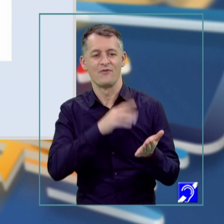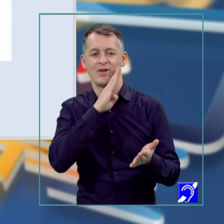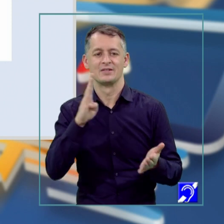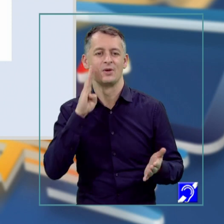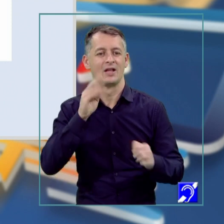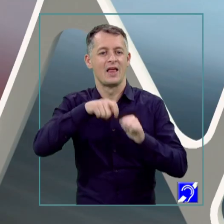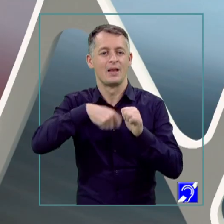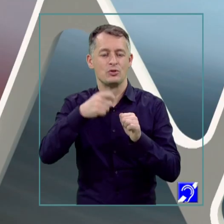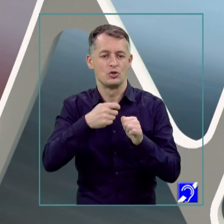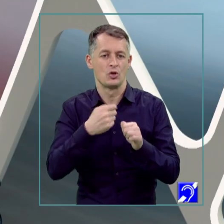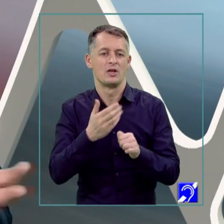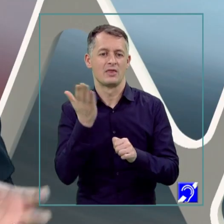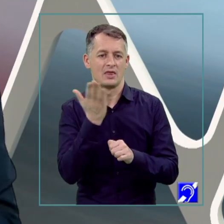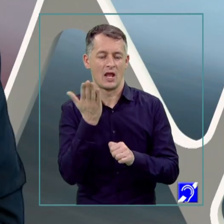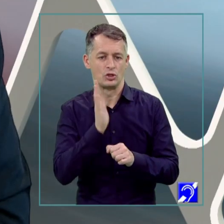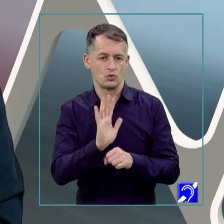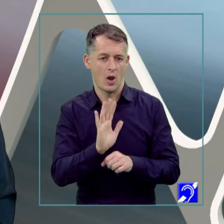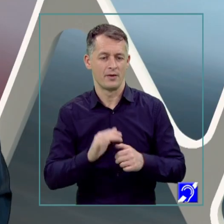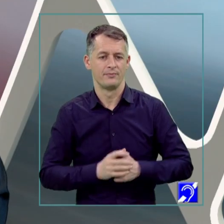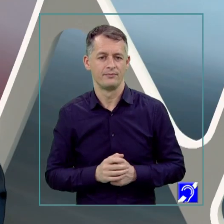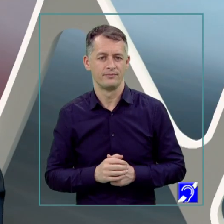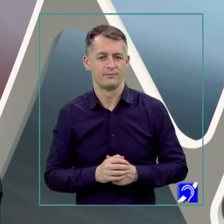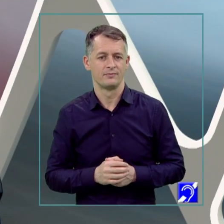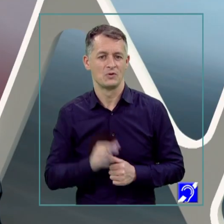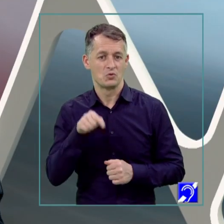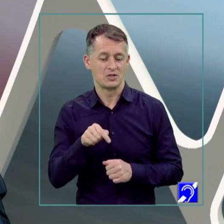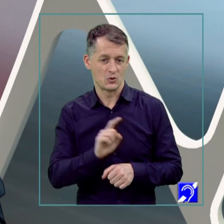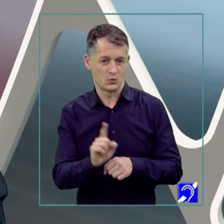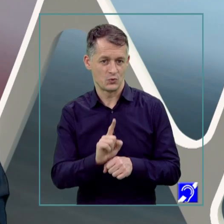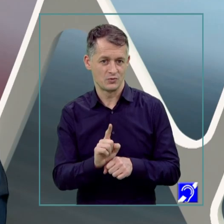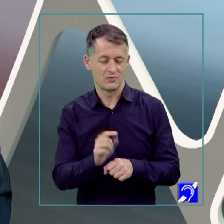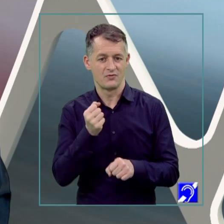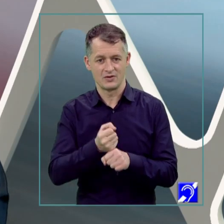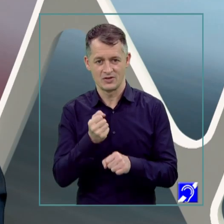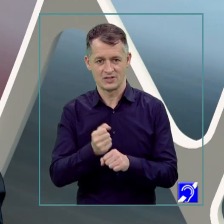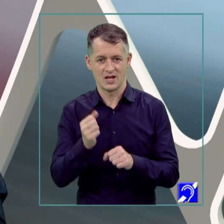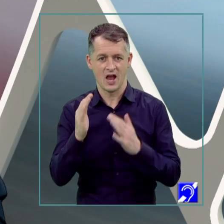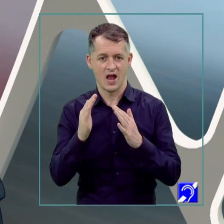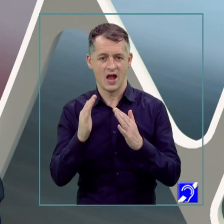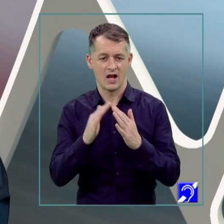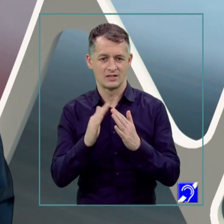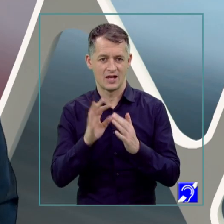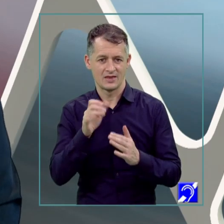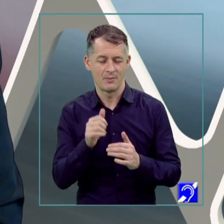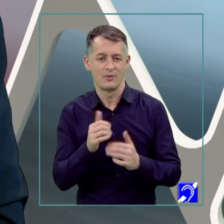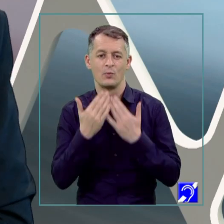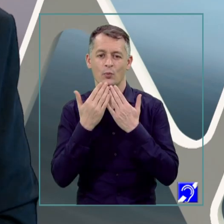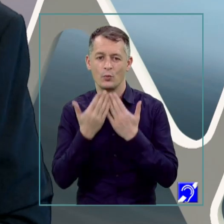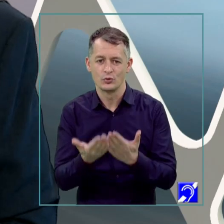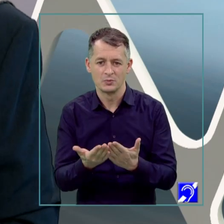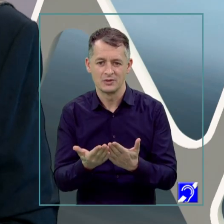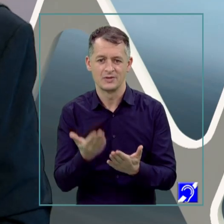emisiunii Teleșcoala și cu acest lucru vă rog să-l faceți acasă ca temă și vă mulțumesc pentru